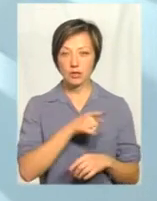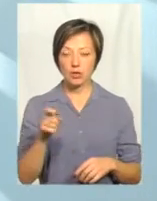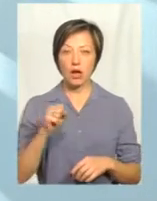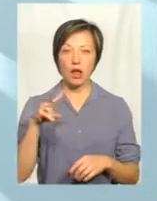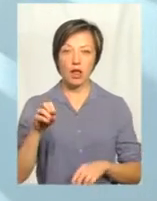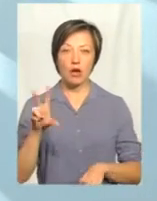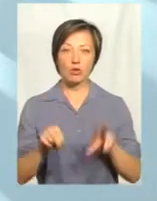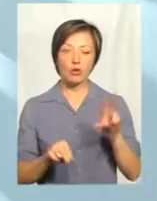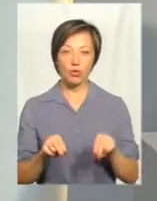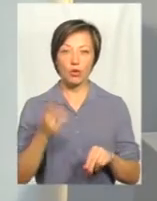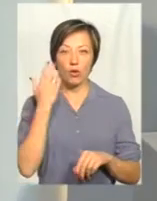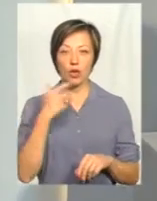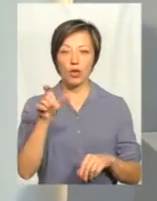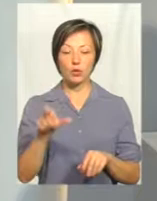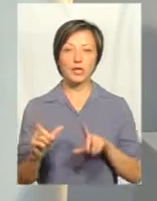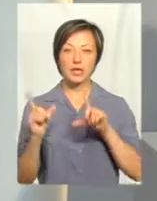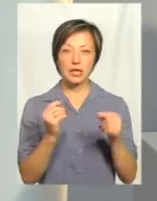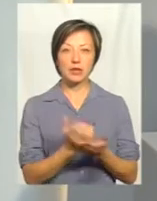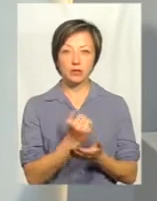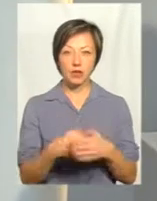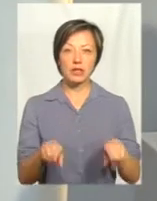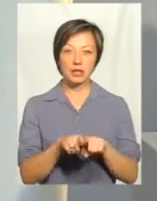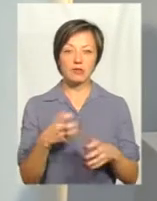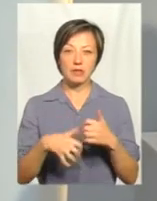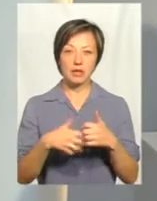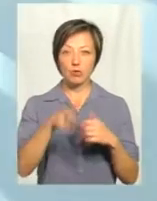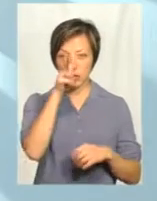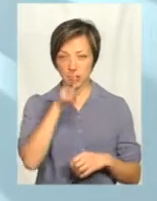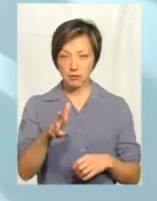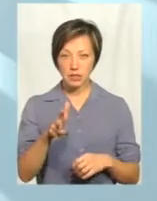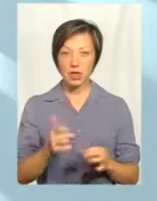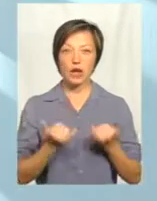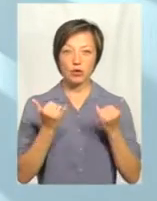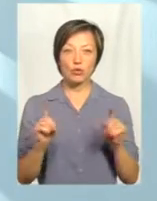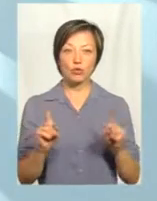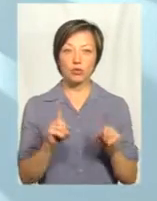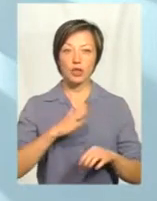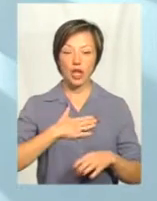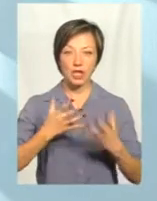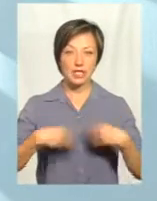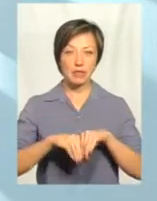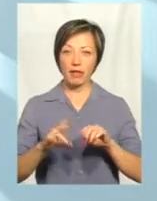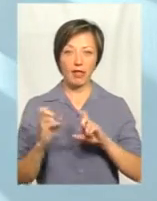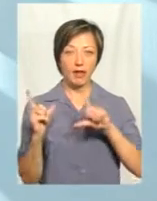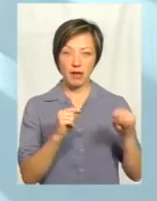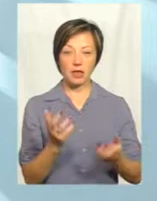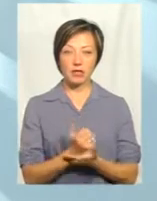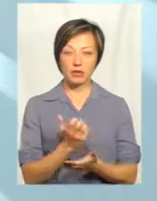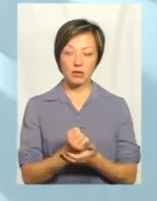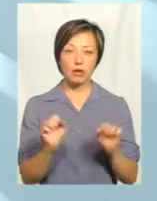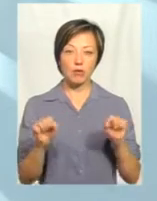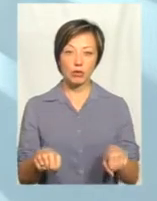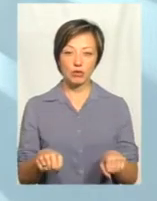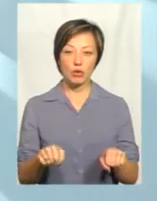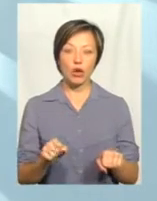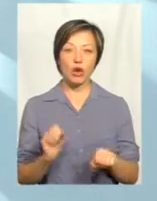ми розраховуємо те, що коли людина їде на заробітки, вона теж їде в середньому на три місяці. То для того, щоб наші сім'ї не їхали на заробітки, вони можуть